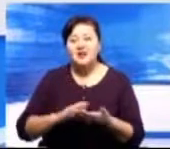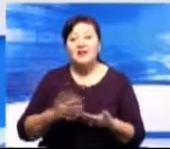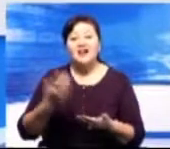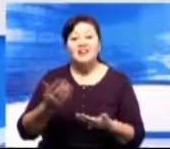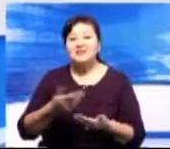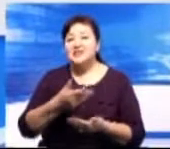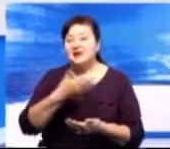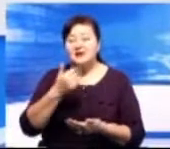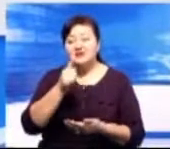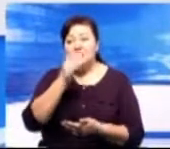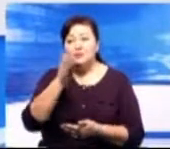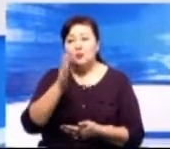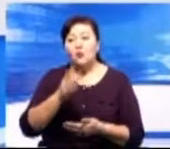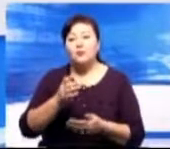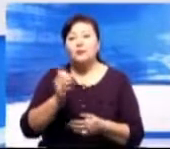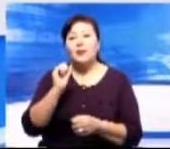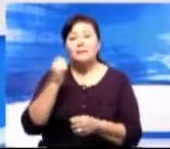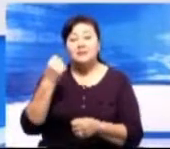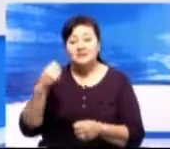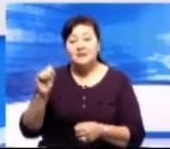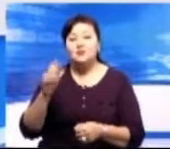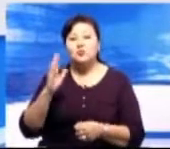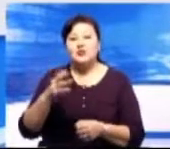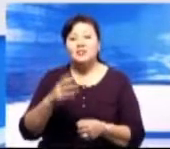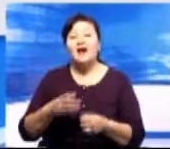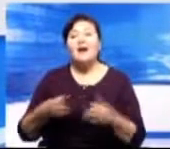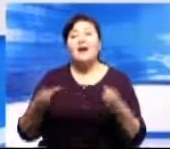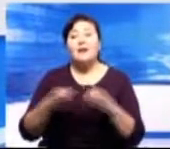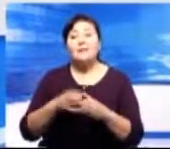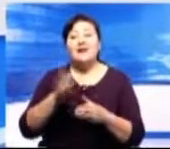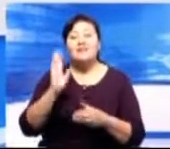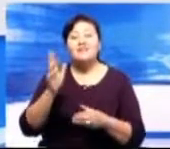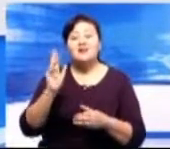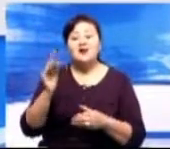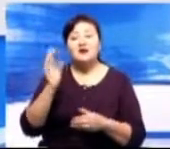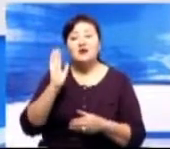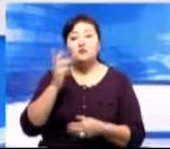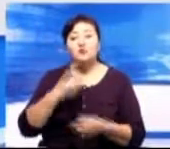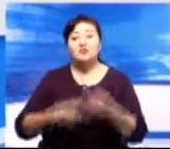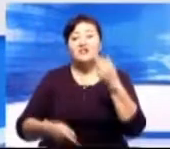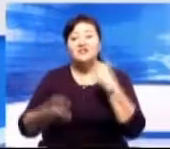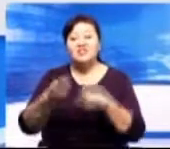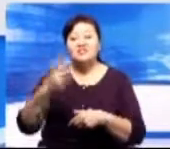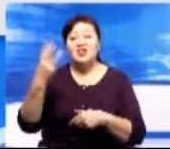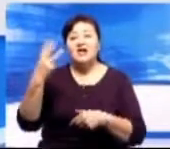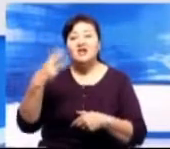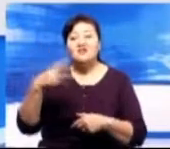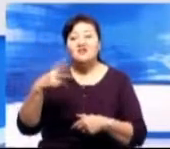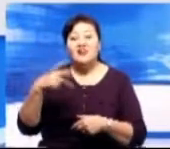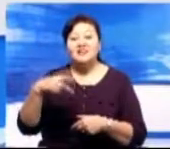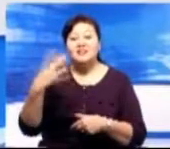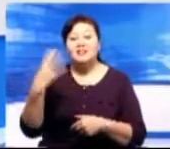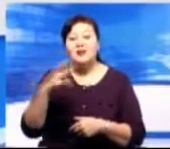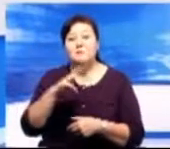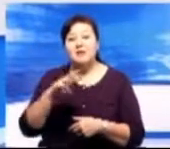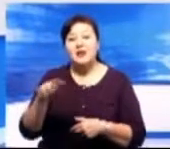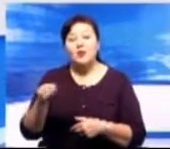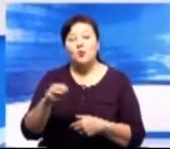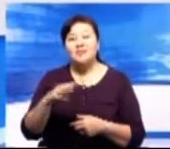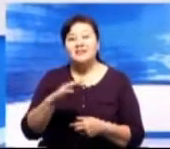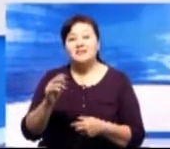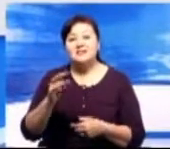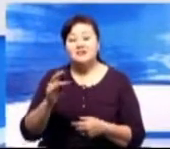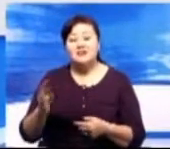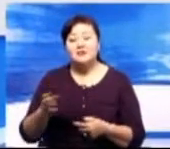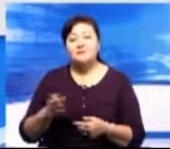департамента и вернуть потребителям 23 958 834 тенге. Продолжаем